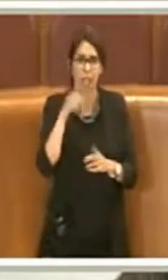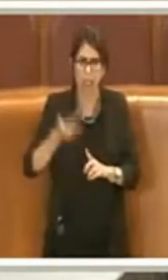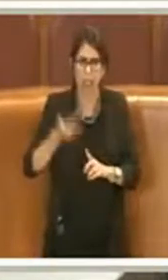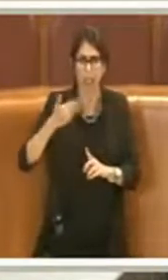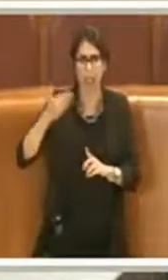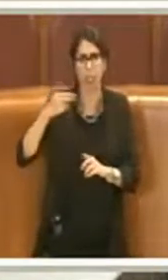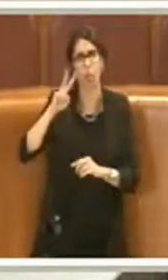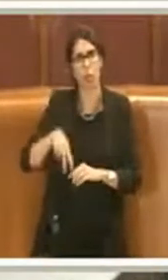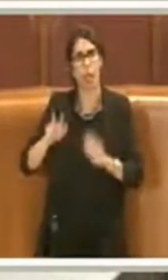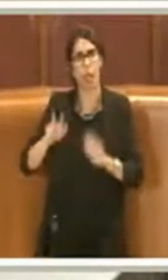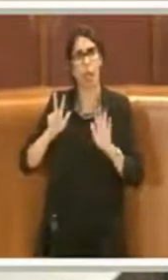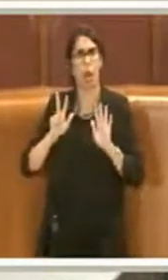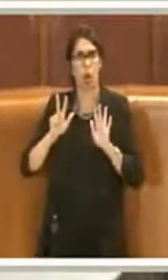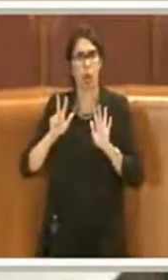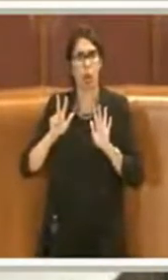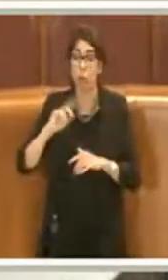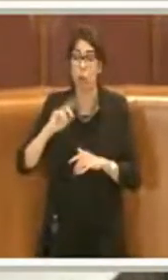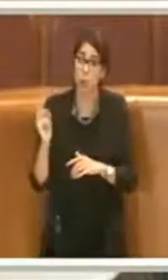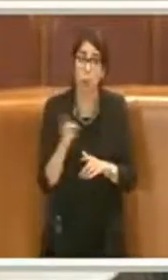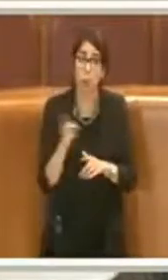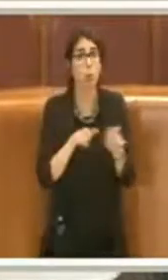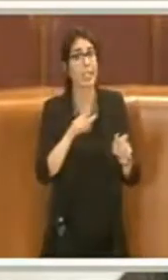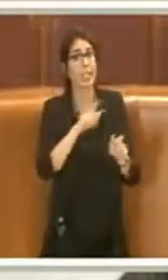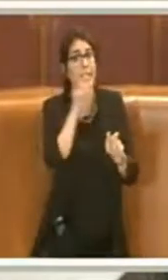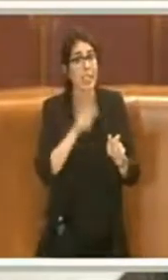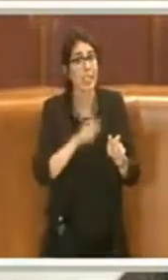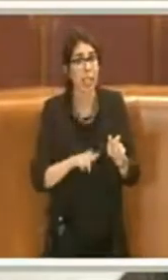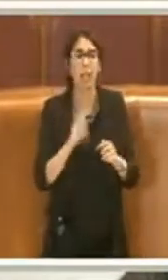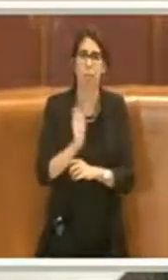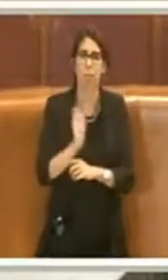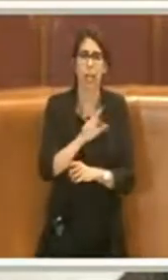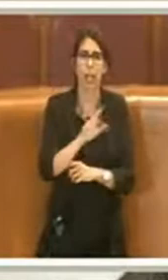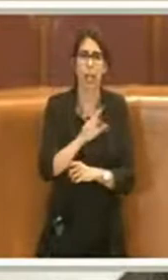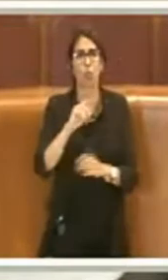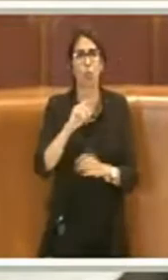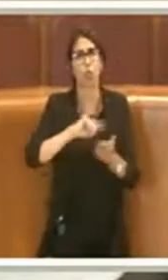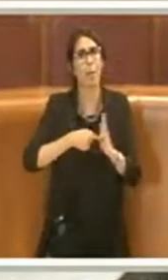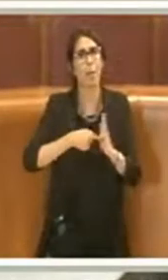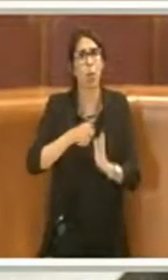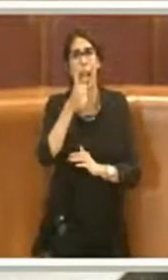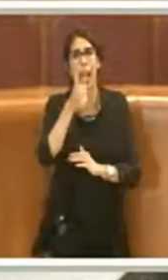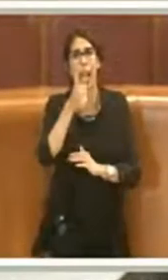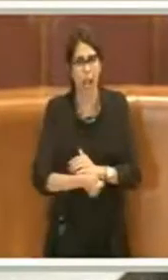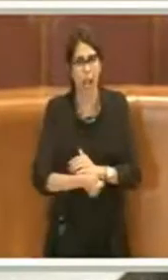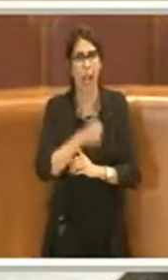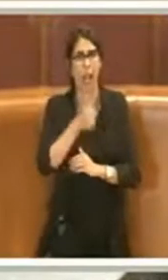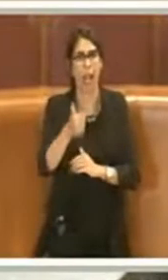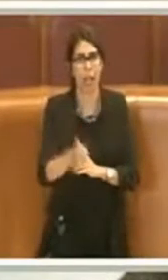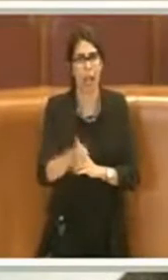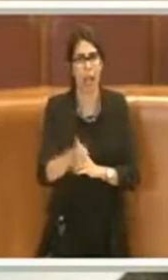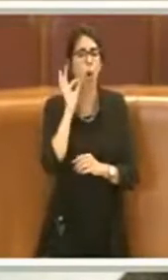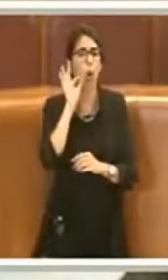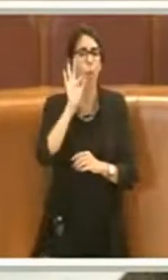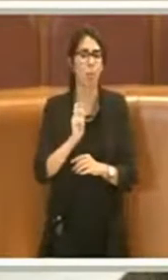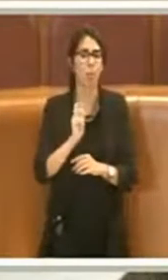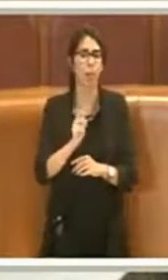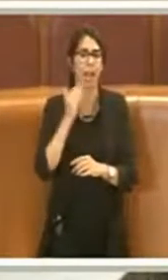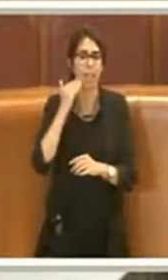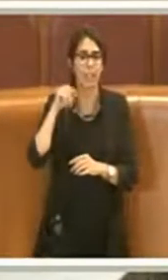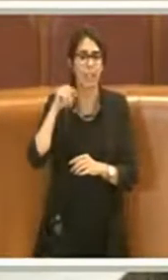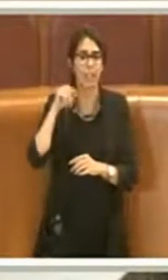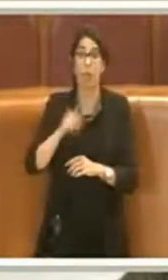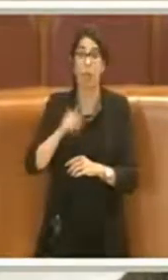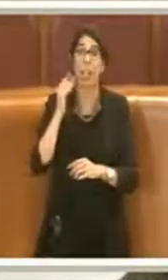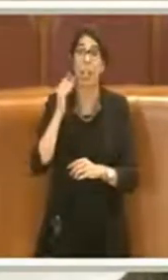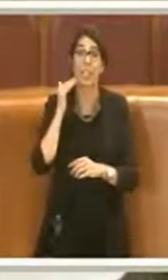tutti gli italiani stanno pagando 500 milioni all'anno per pagare questo debito e dentro questo debito